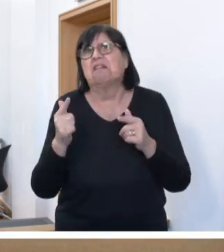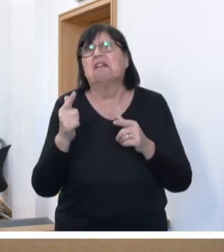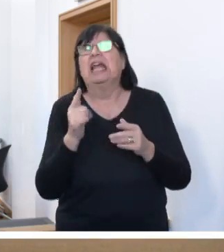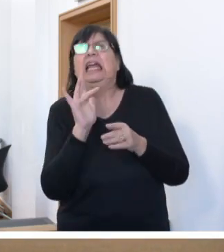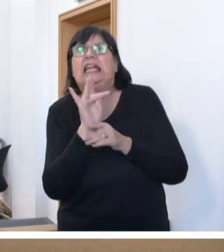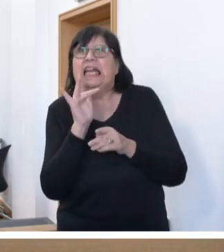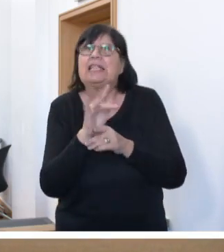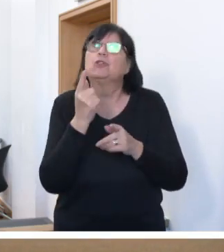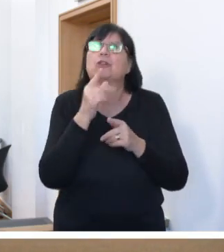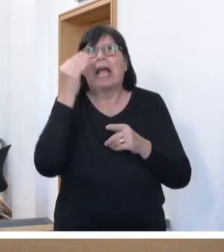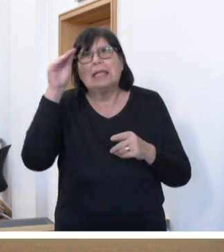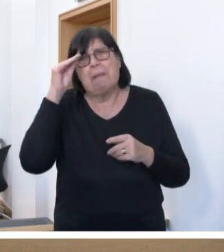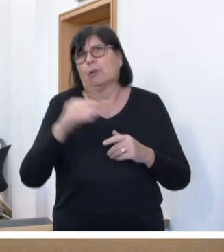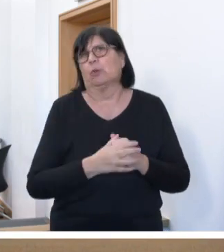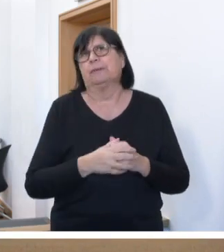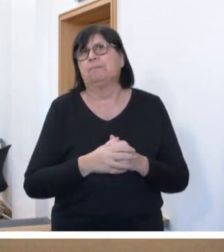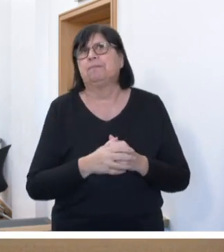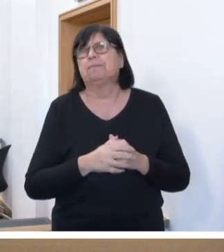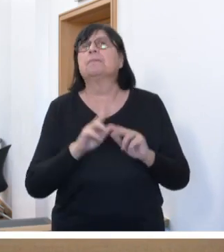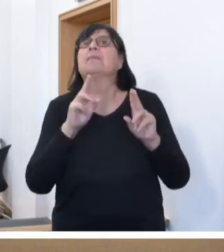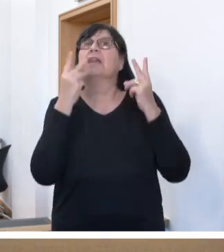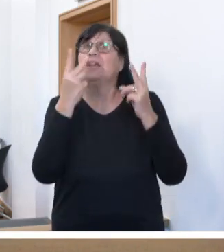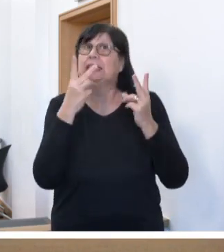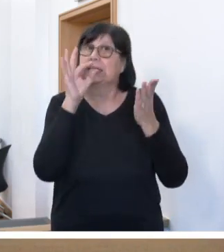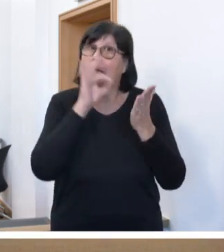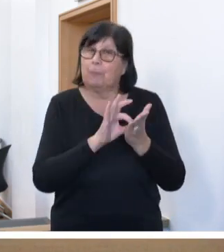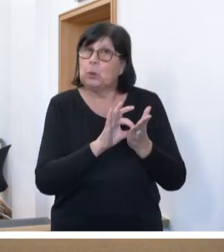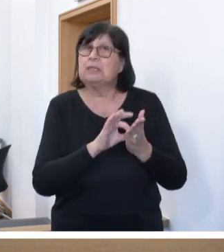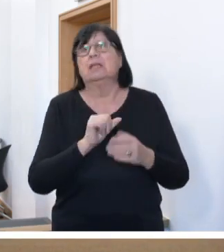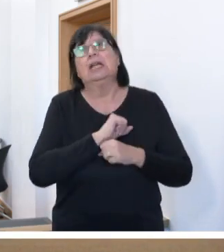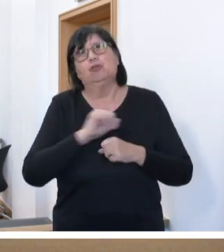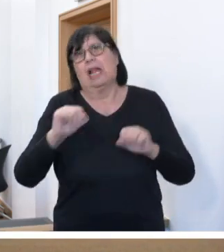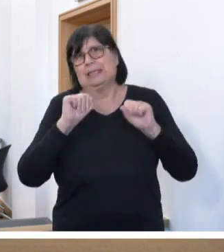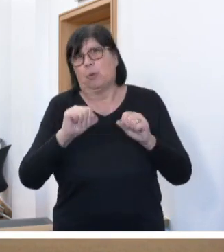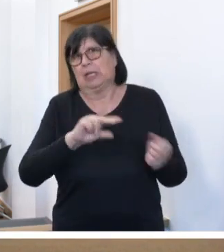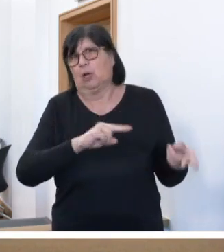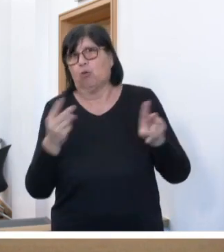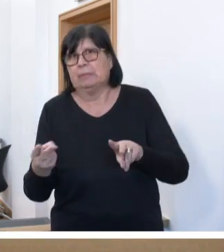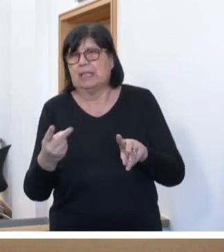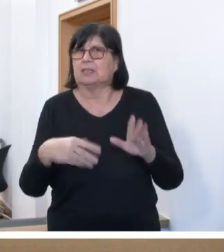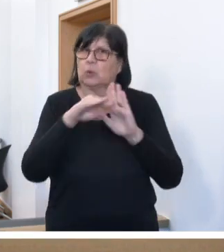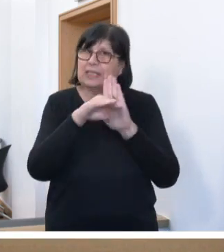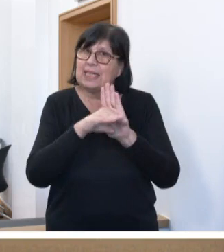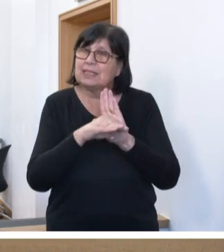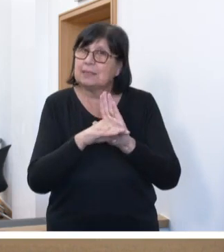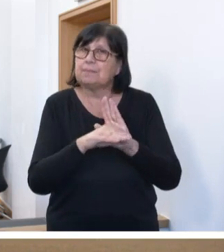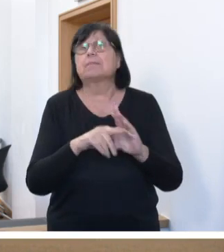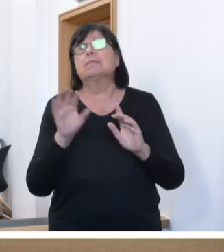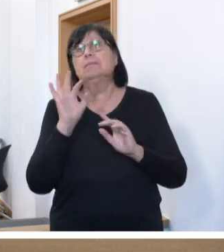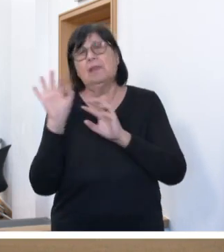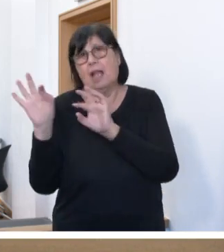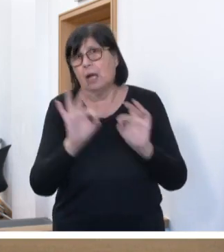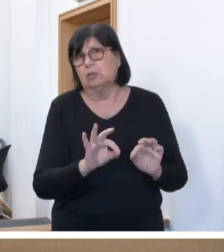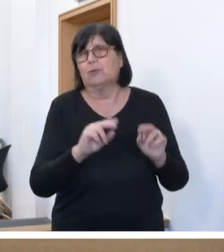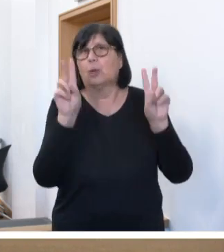konstruktiven Anmerkungen. Wichtigster Punkt war hierbei die schnellstmögliche Umsetzung des Gesetzes zur Ausführung des